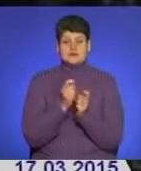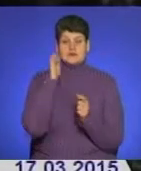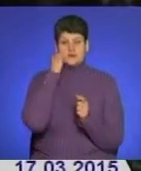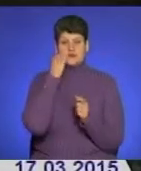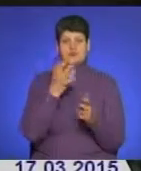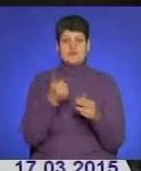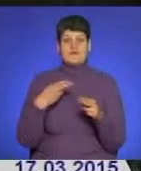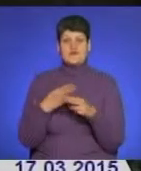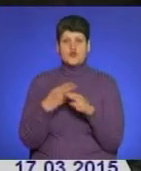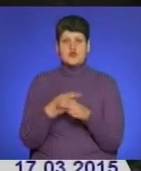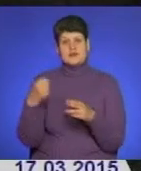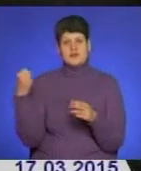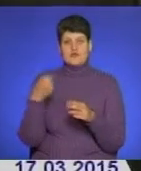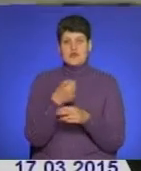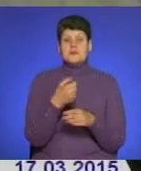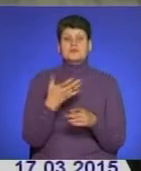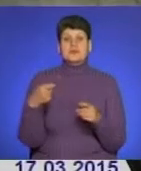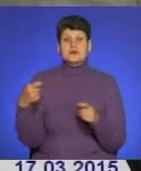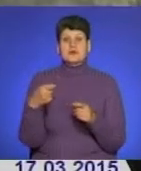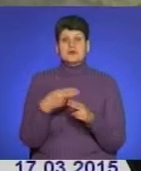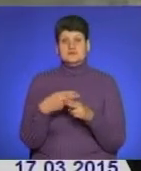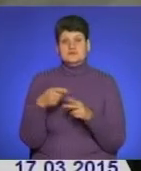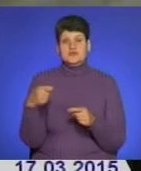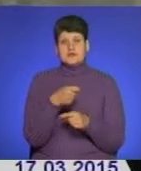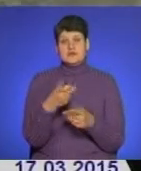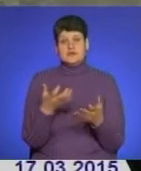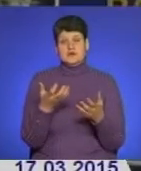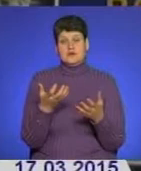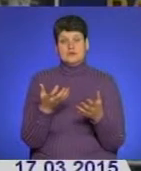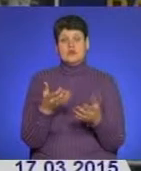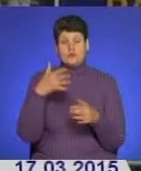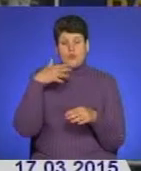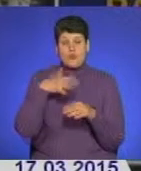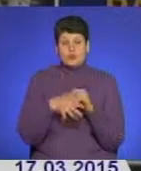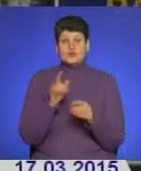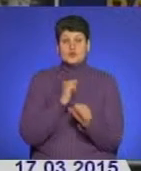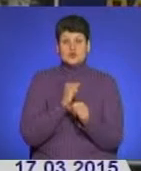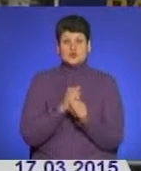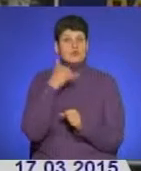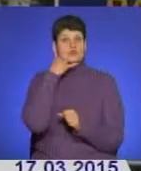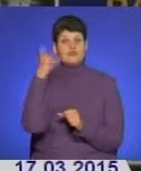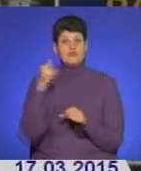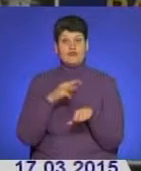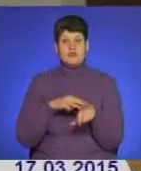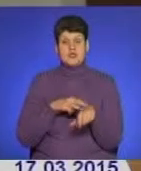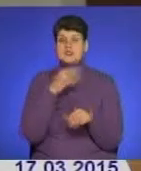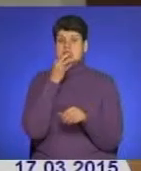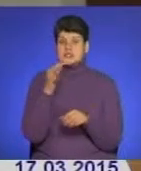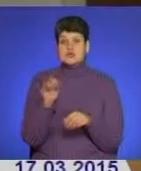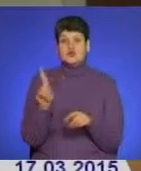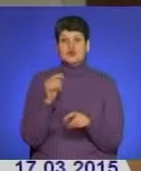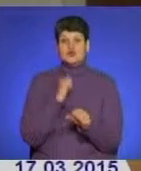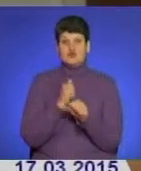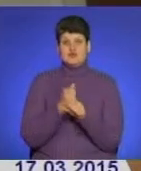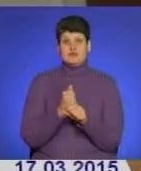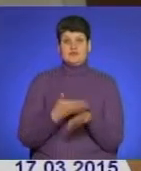їй декілька ударів. Від отриманих поранень старенька померла. Зрозумівши, що на Коїв, хлопець зателефонував до міліції та зізнався у вчиненні